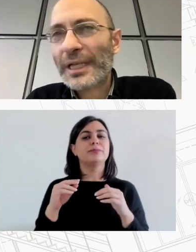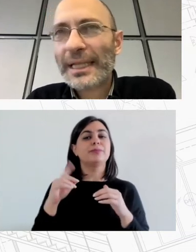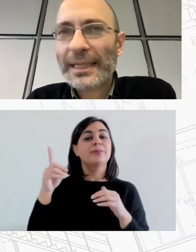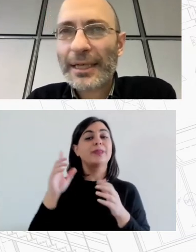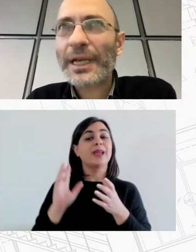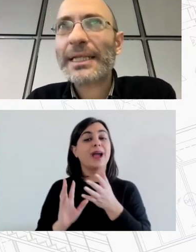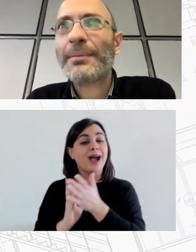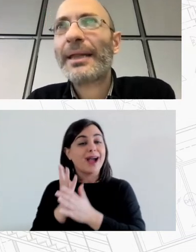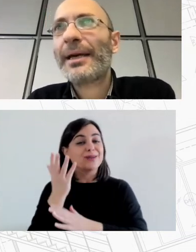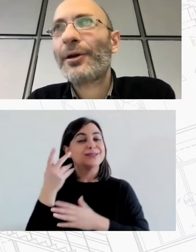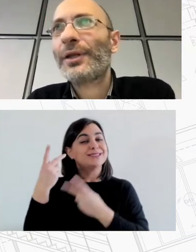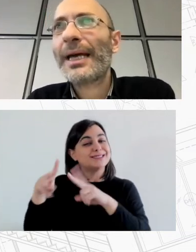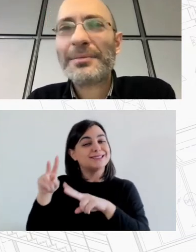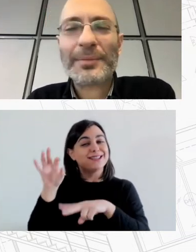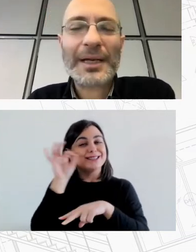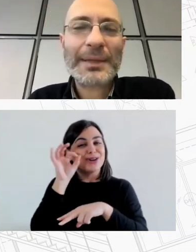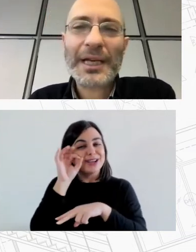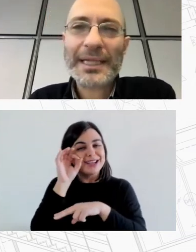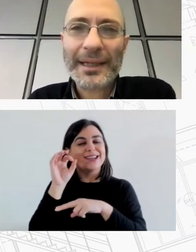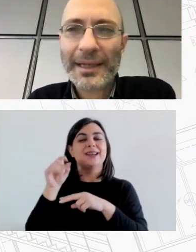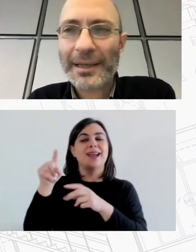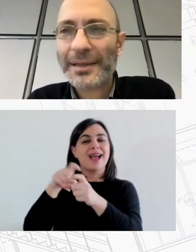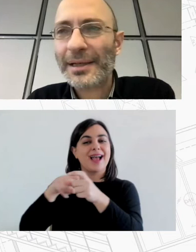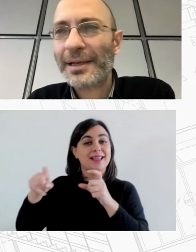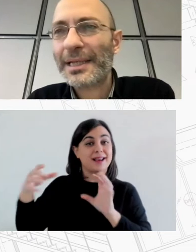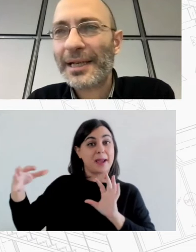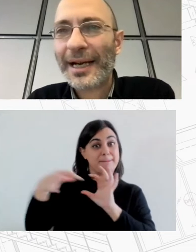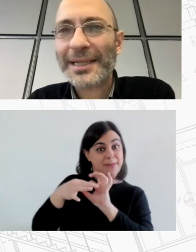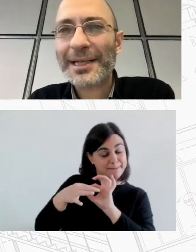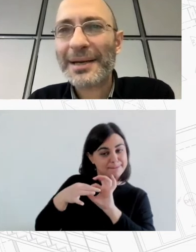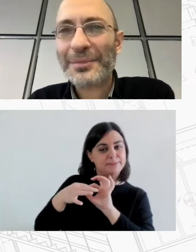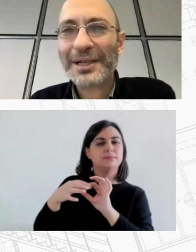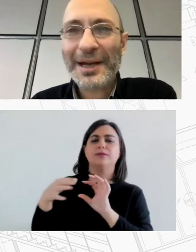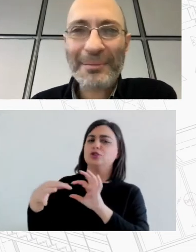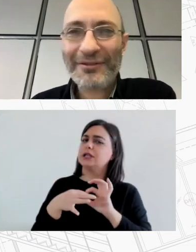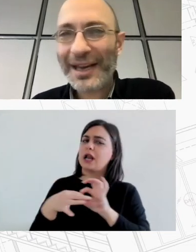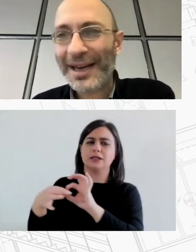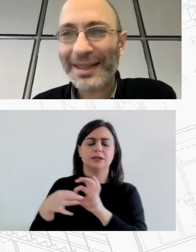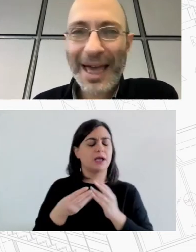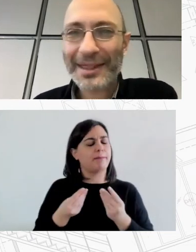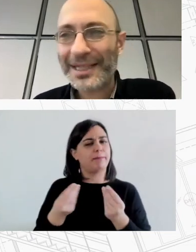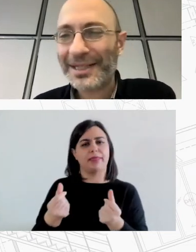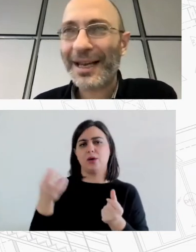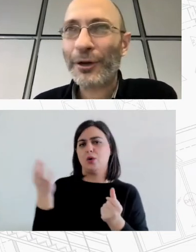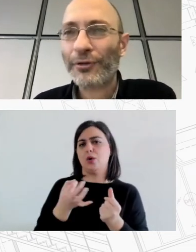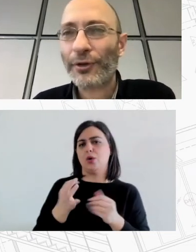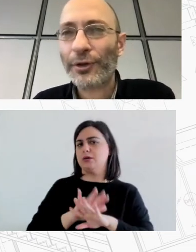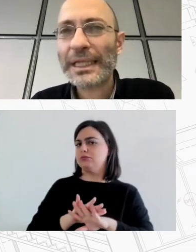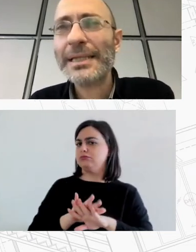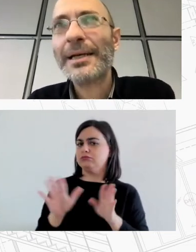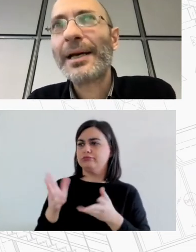Μιζινοσαστική Θεσσαλονίκη στη Μάθα ΕΟΤΑ σε μια εξαιρετική συνεργασία με αμοιβαία διάδραση και